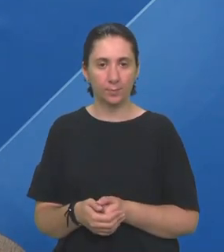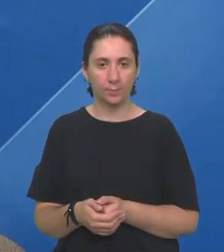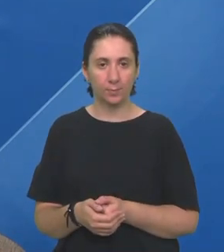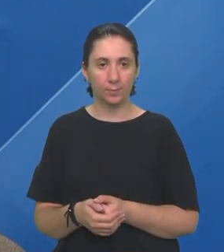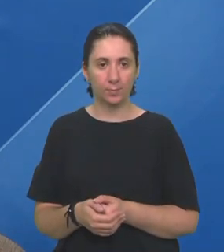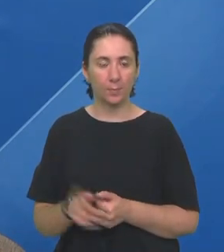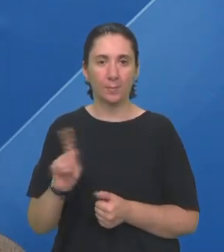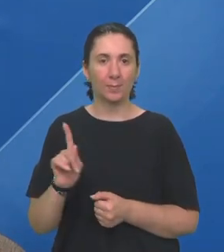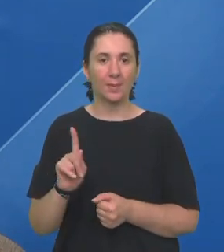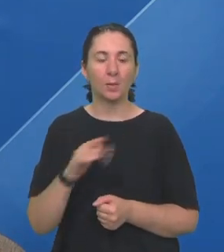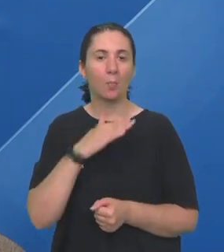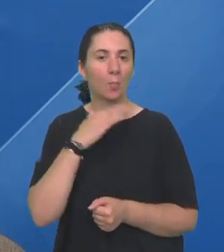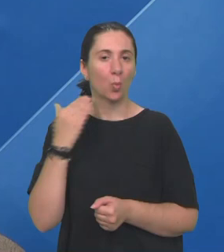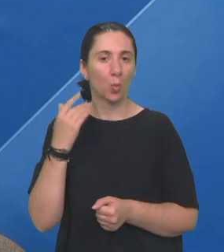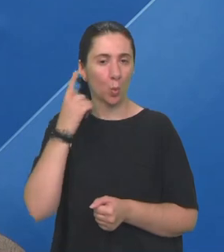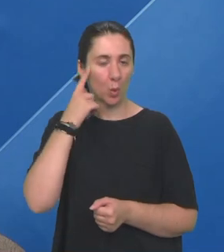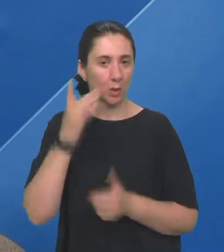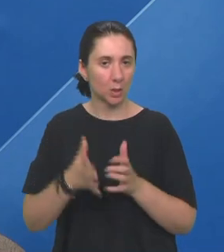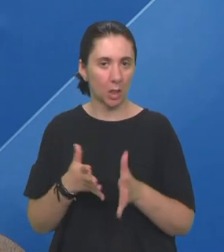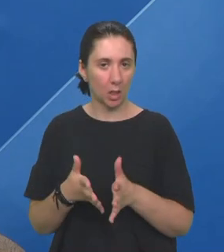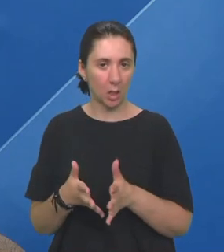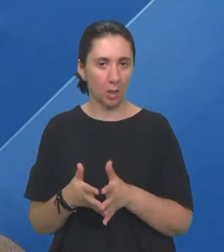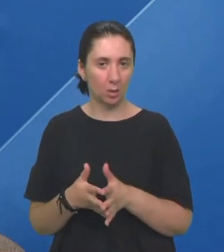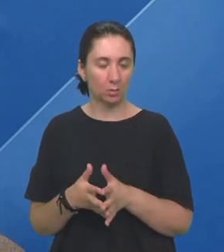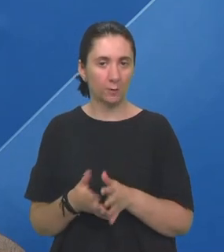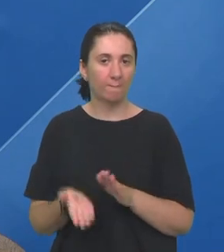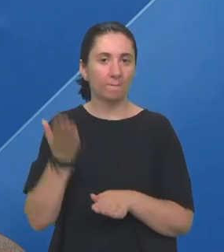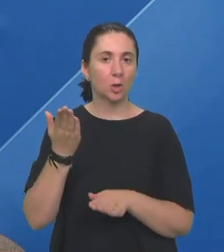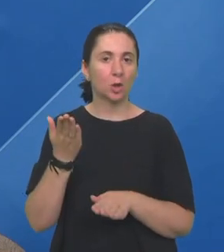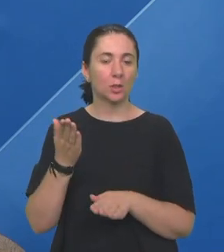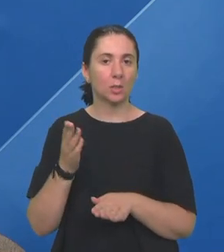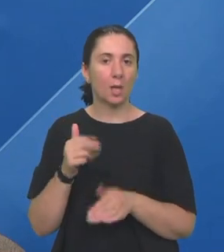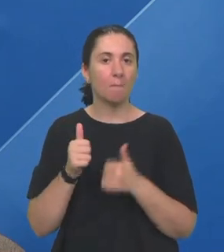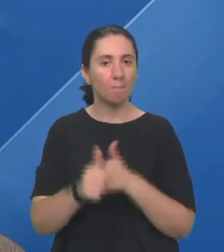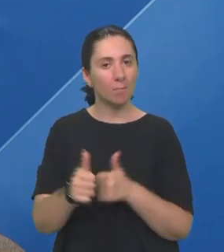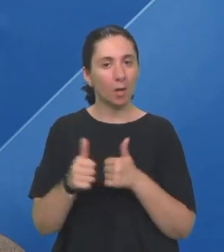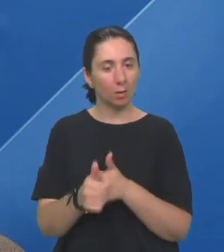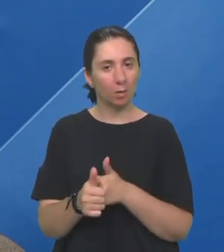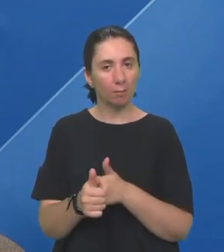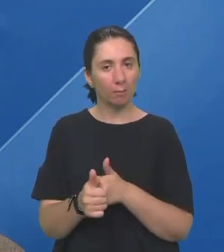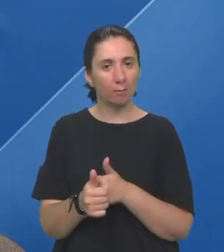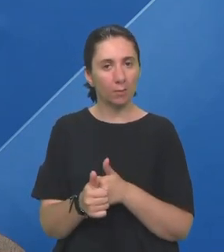Nisam baš puno znala Više sam pratila